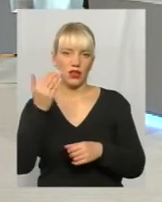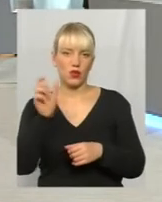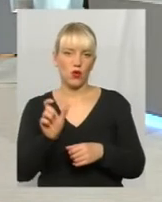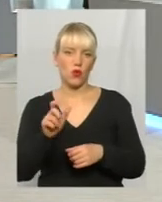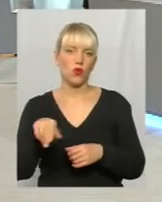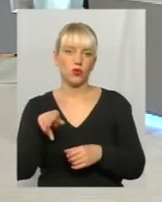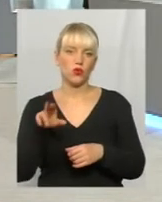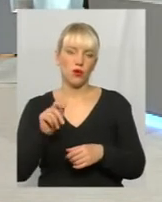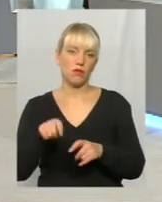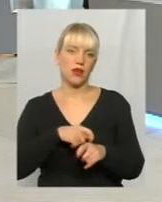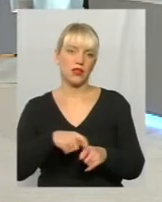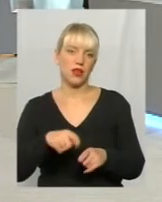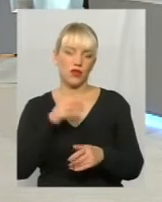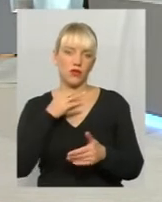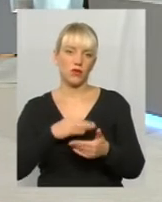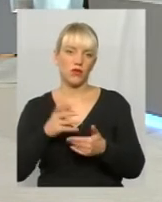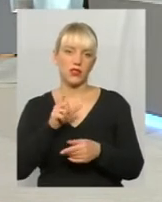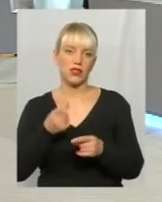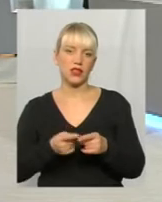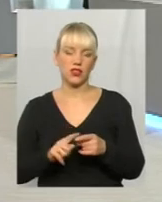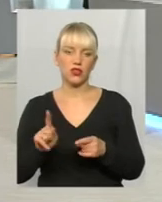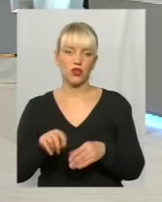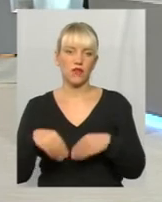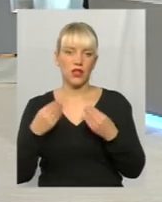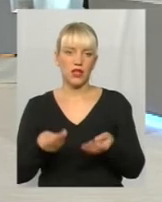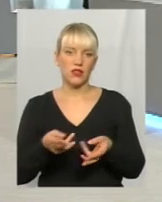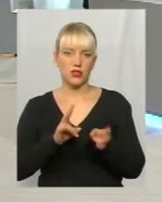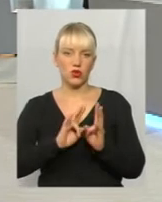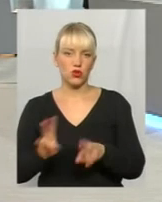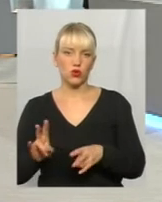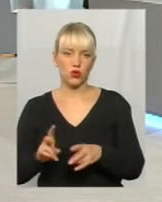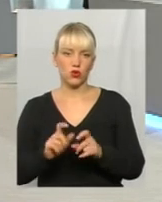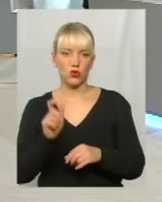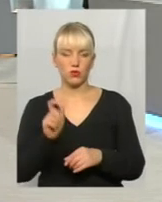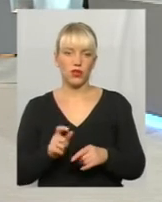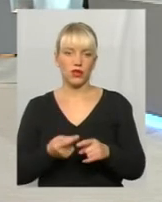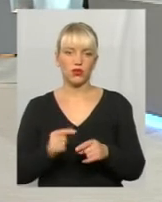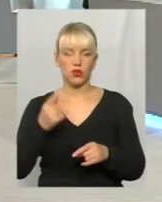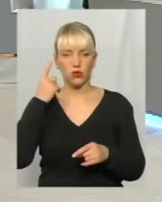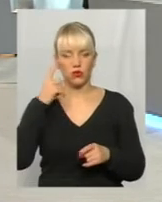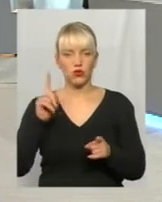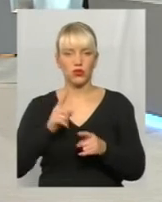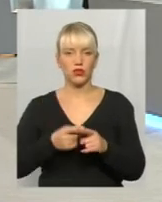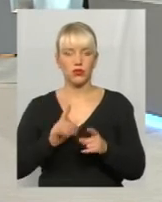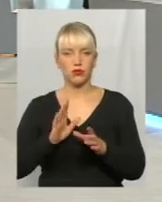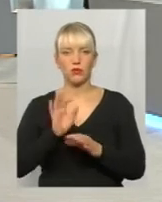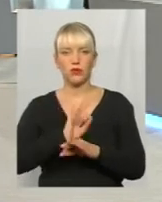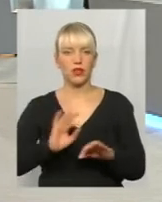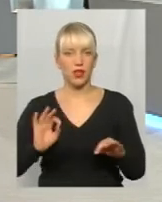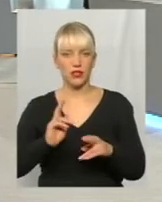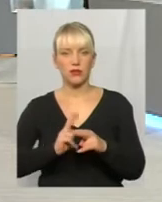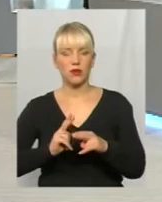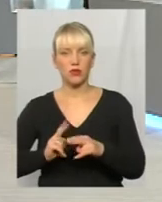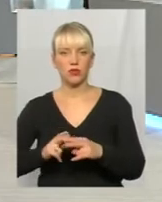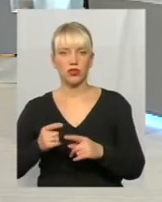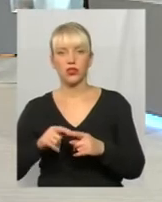вже матеріальної відповідальності за те, що він наніс шкоду суб'єкту. Думаю, що це, до речі, буде прекрасним запобіжником, і